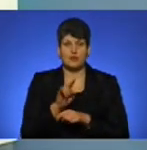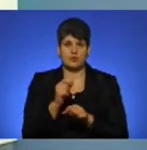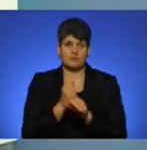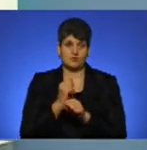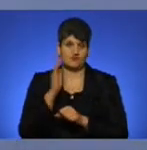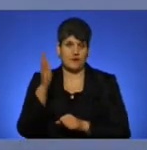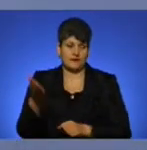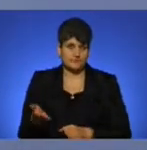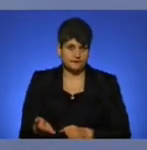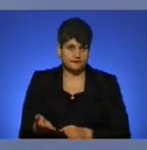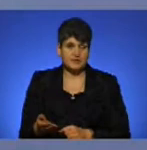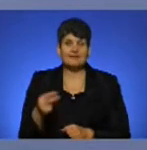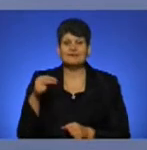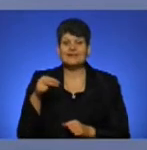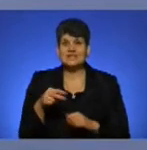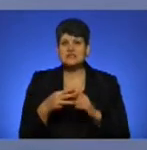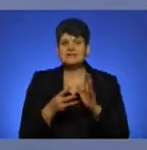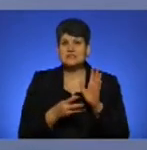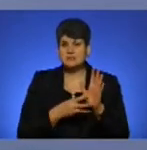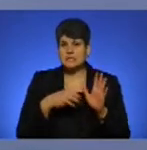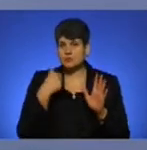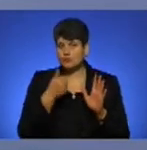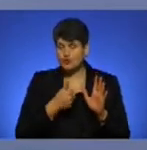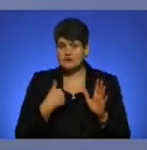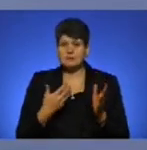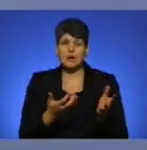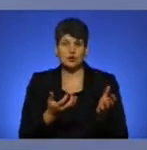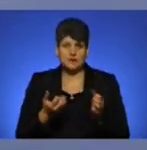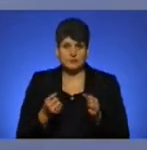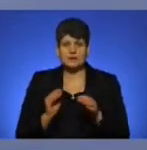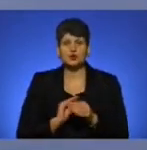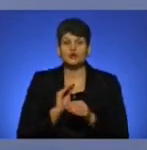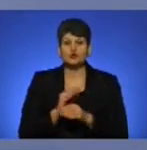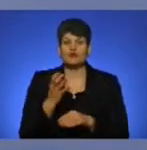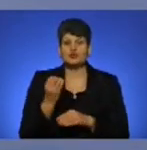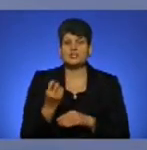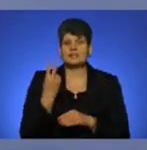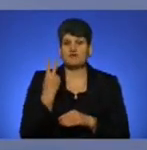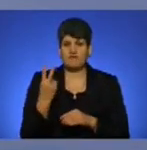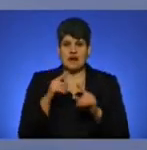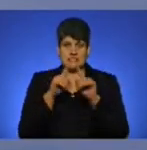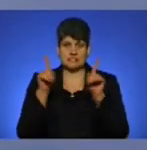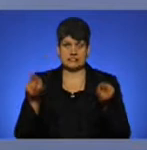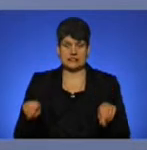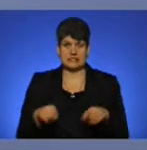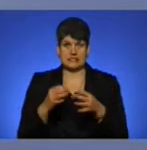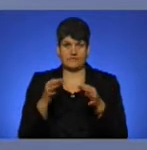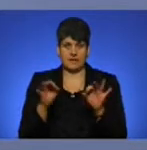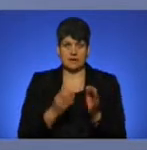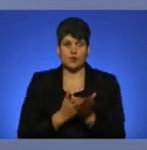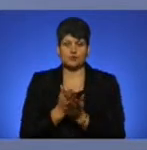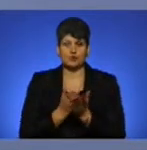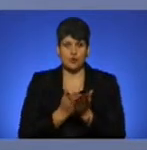надалі? В 2018 році ми отримали додатково ще два сертифікати для обслуговування на